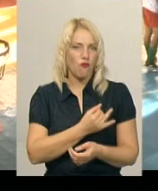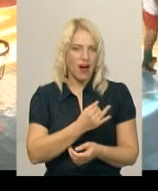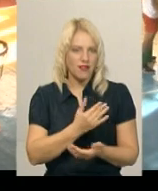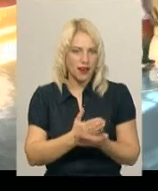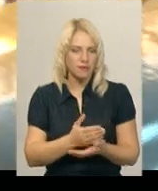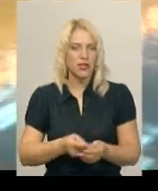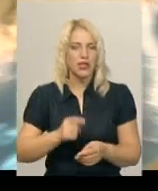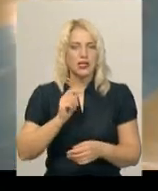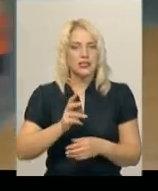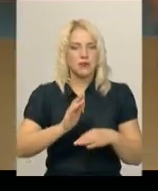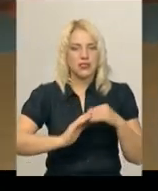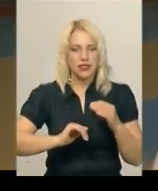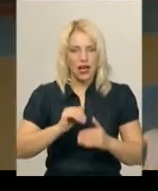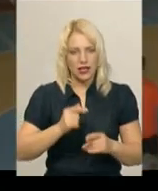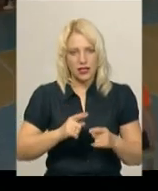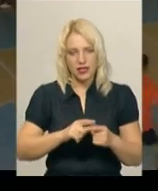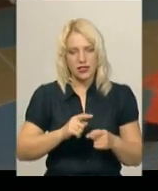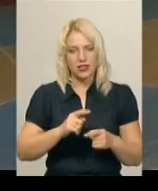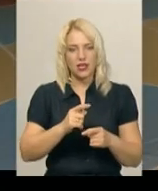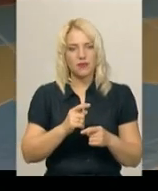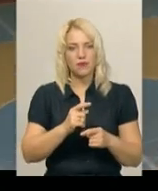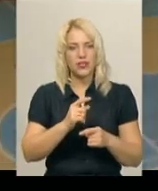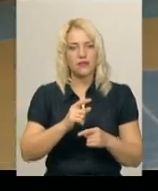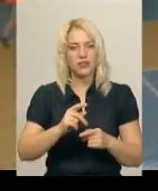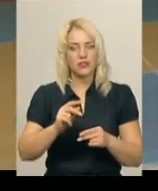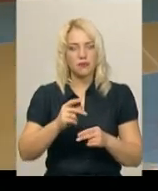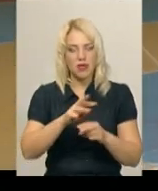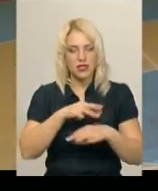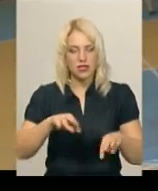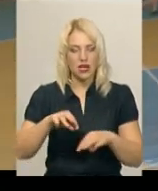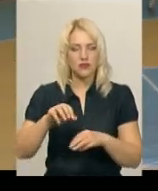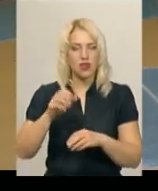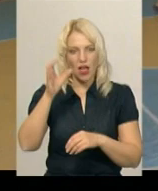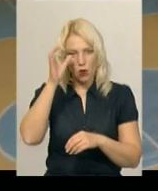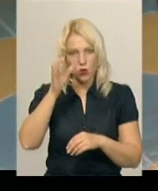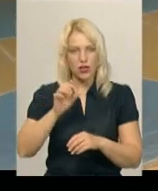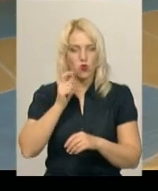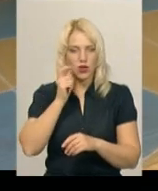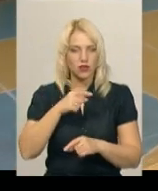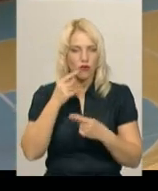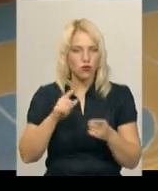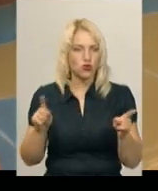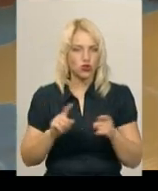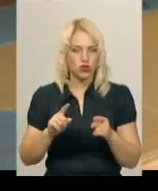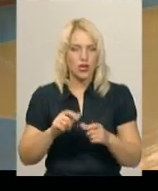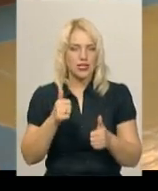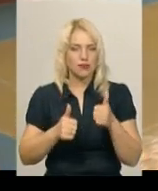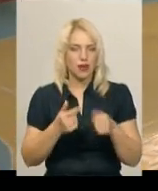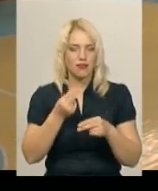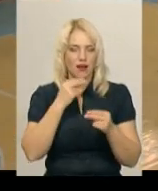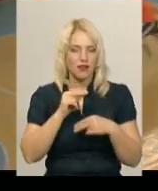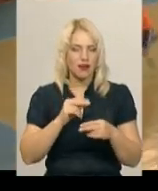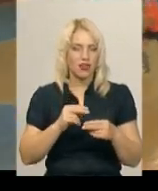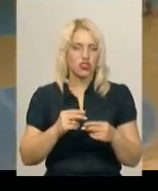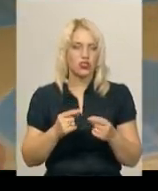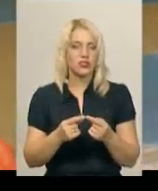Спеціаліст обласного відділення Комітету з фізичного виховання та спорту Міністерства освіти і науки України Анатолій Бурша каже, змагання – найкращий спосіб